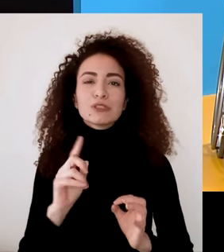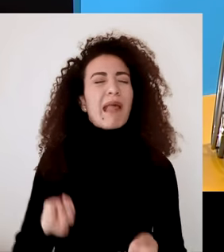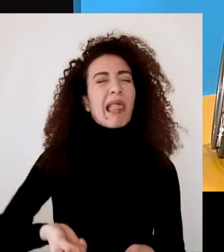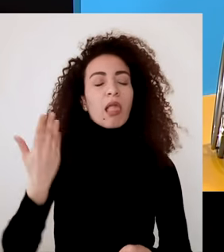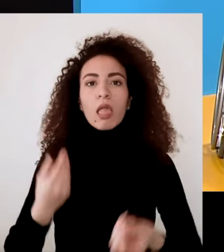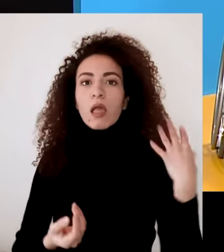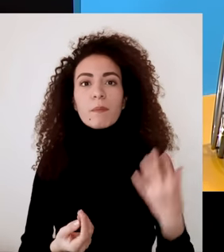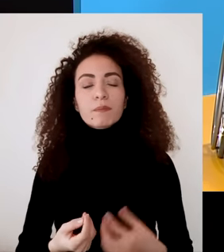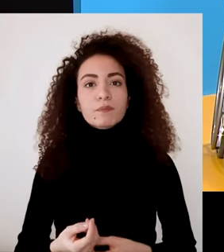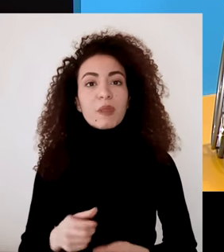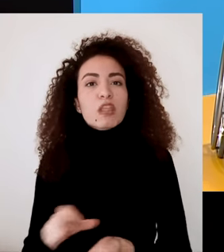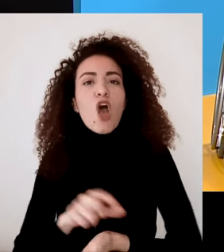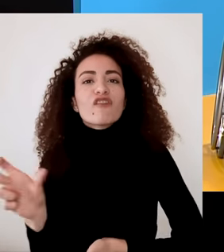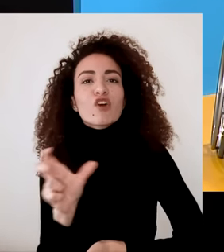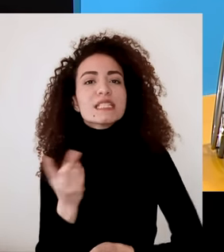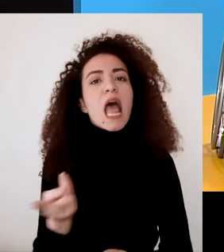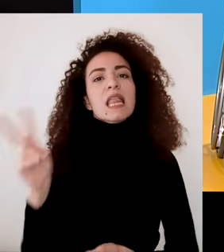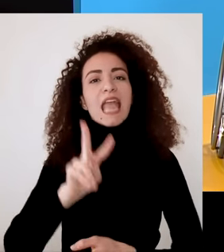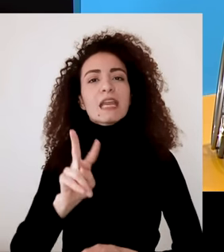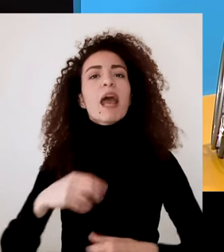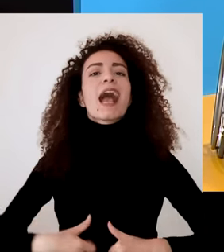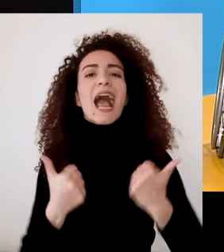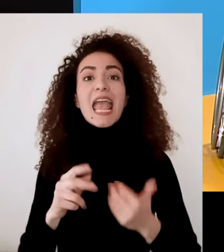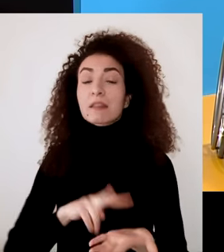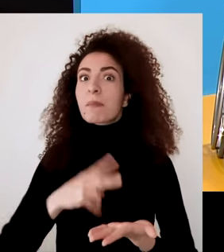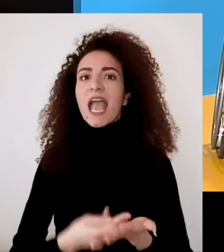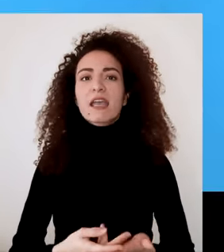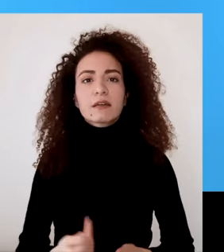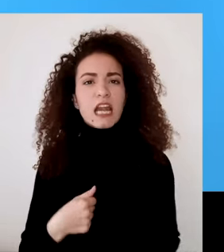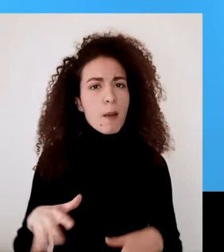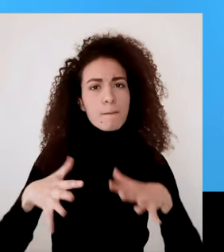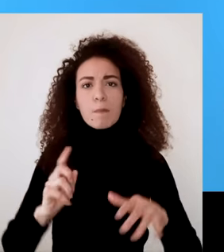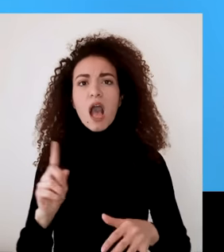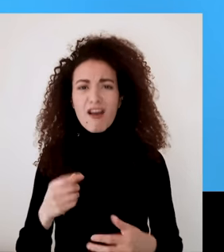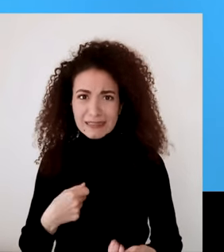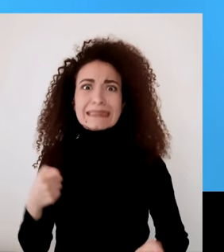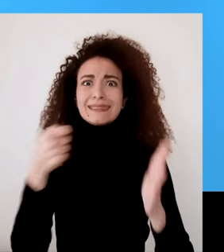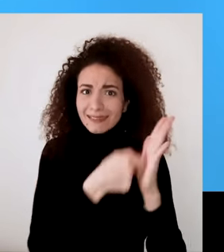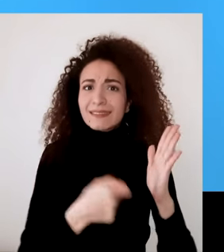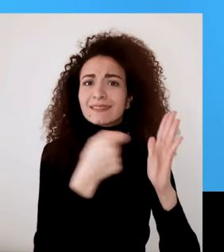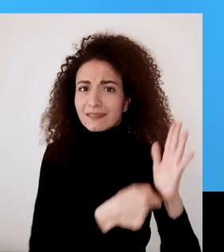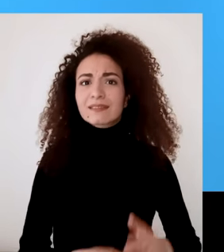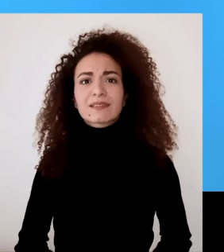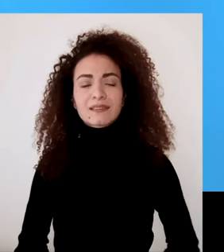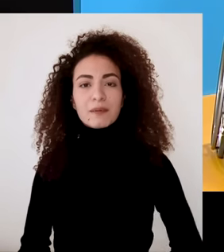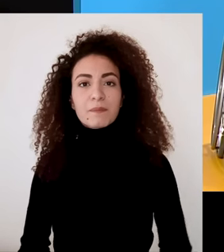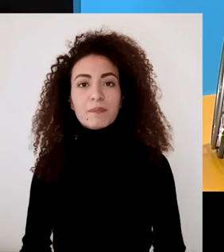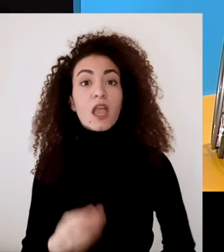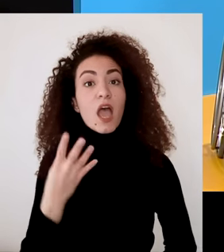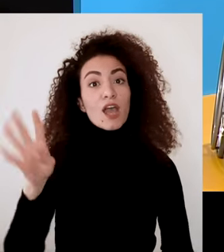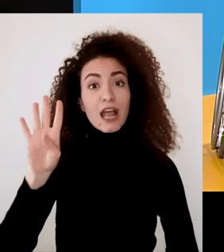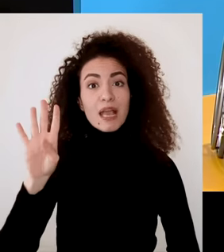إنه نعطيت فرصة تانية للحياة رح أخطي خطوة كنت خايفة منها من قبل صرت إيش كل يوم وكأنه فرصة جديدة